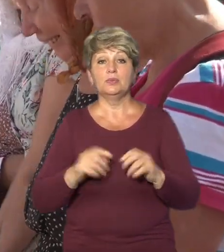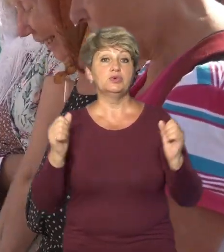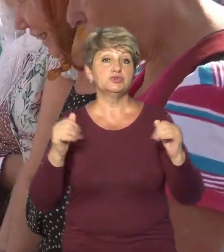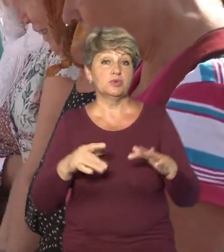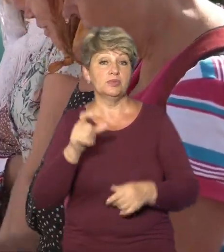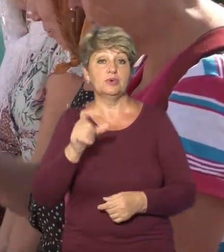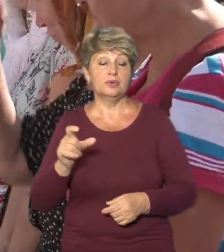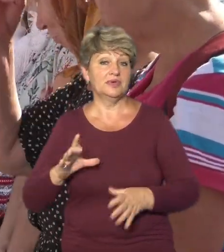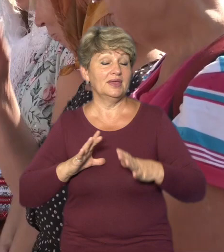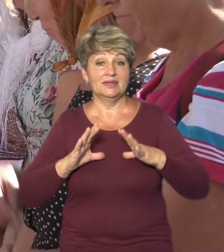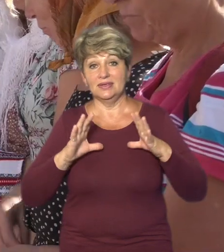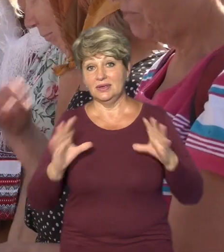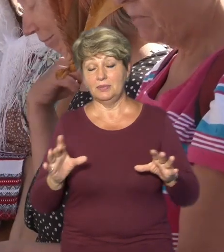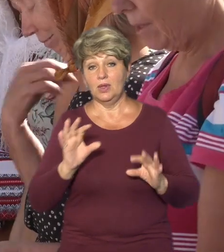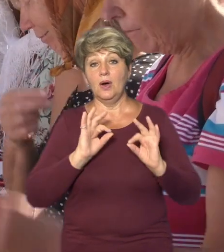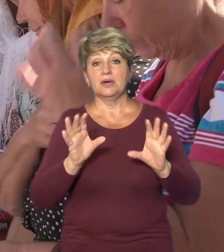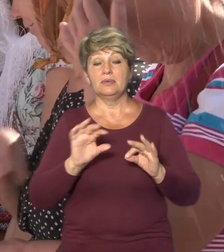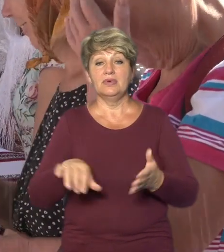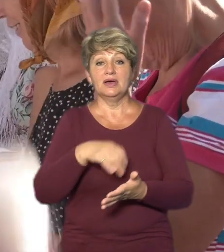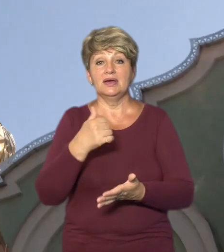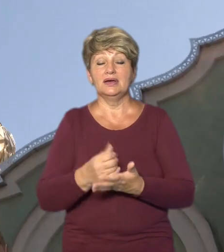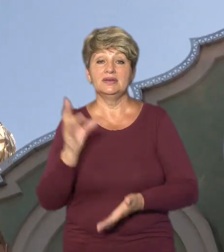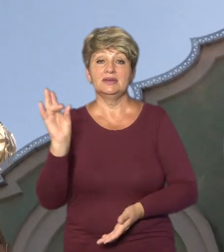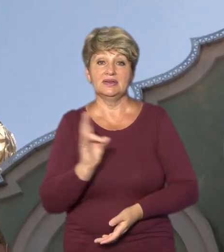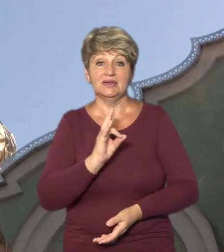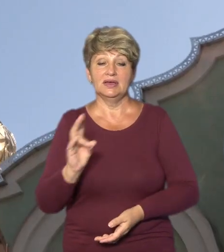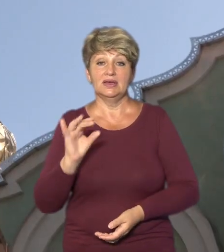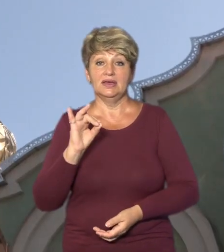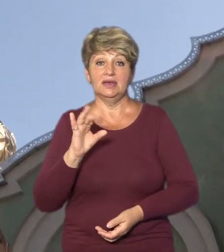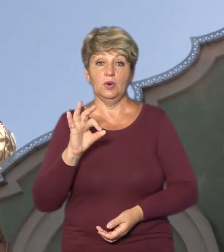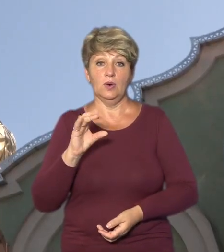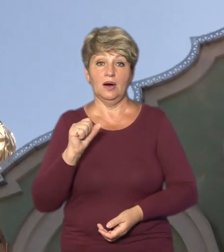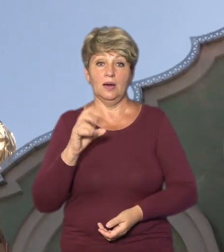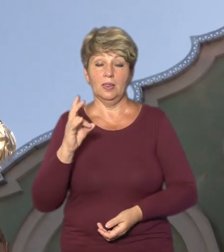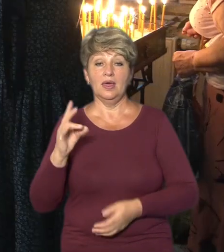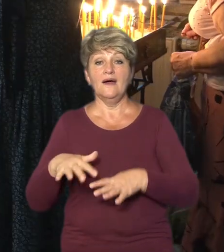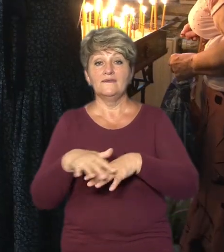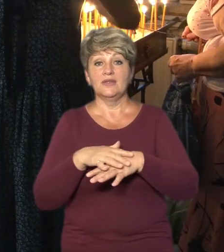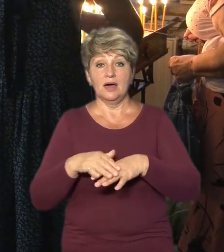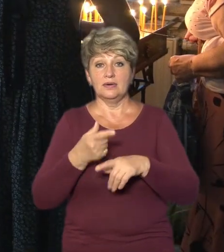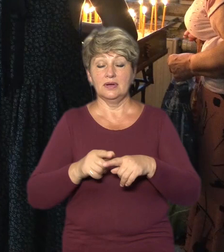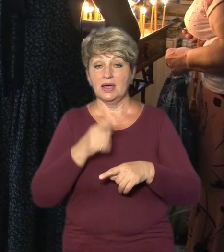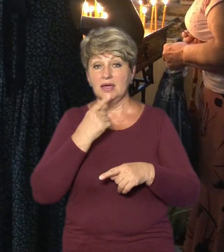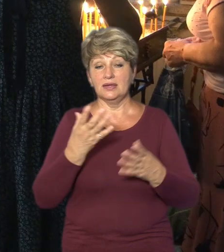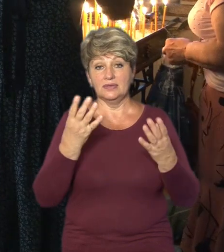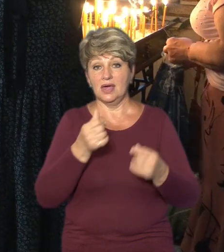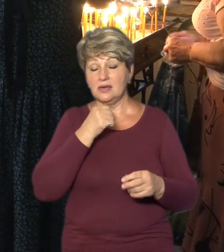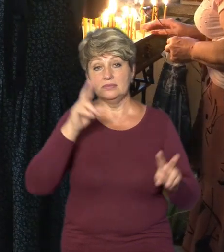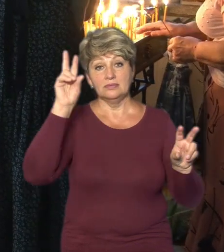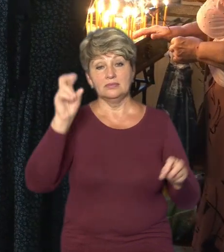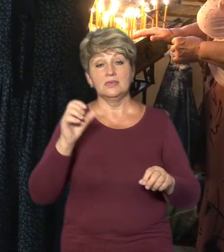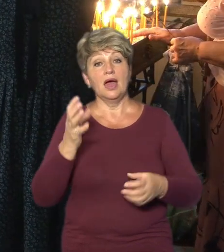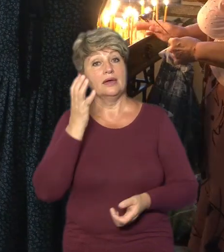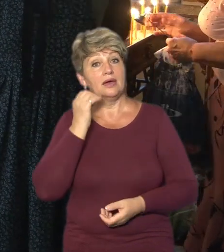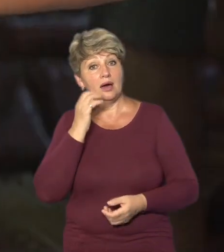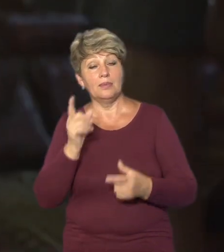вдалося уникнути, розповів митрополит черкаський Чигиринський Іоанн. В народі цей день називають яблучним спасом або другим